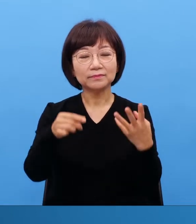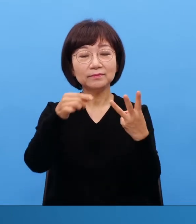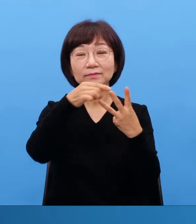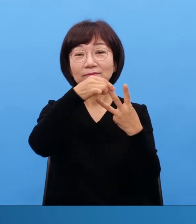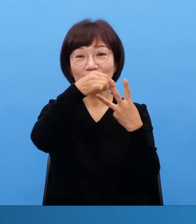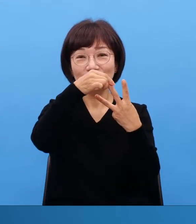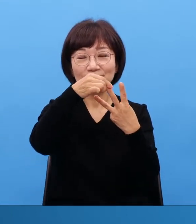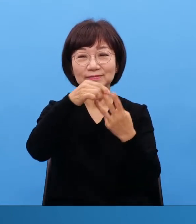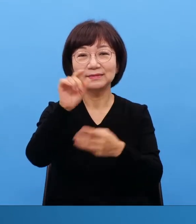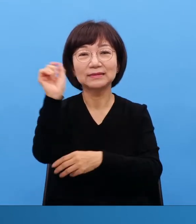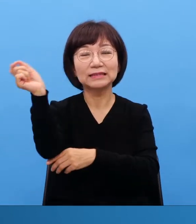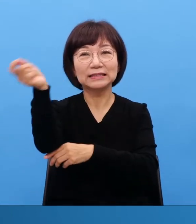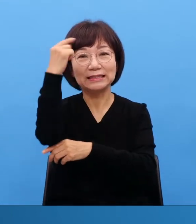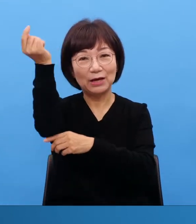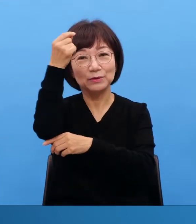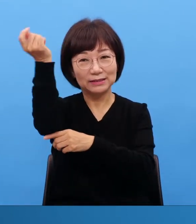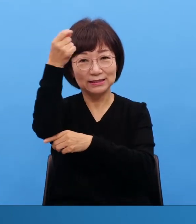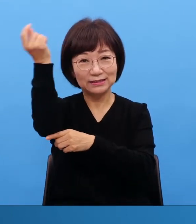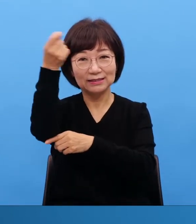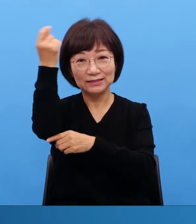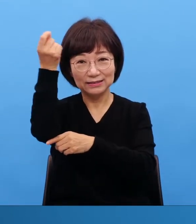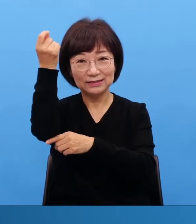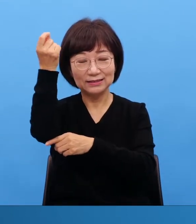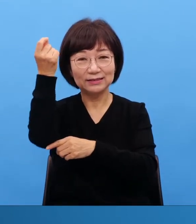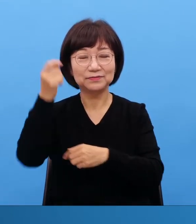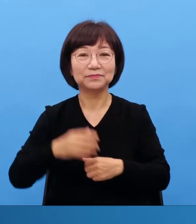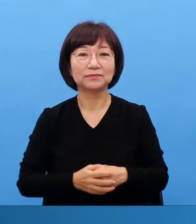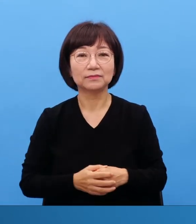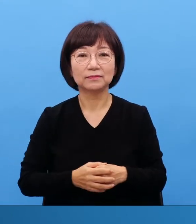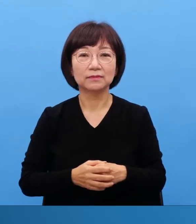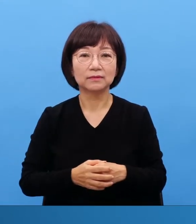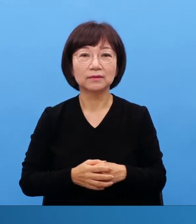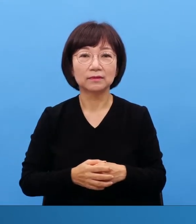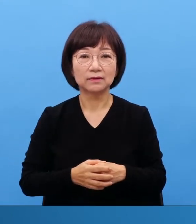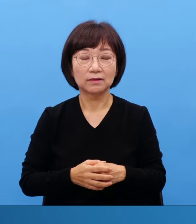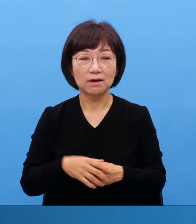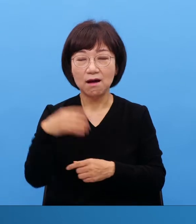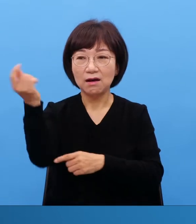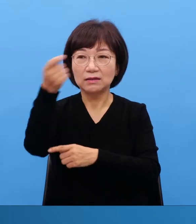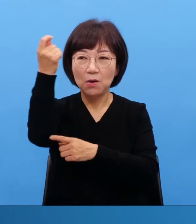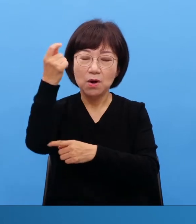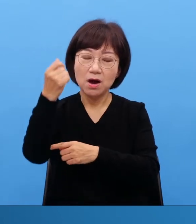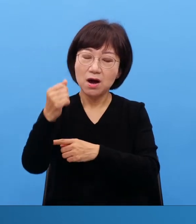다윗입니다 다윗입니다 다윗만큼 영향을 준 사람이 사실은 없죠